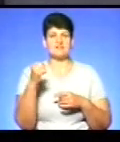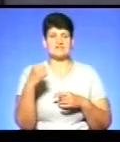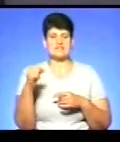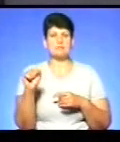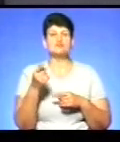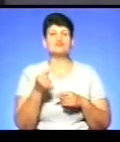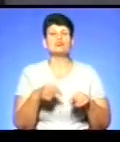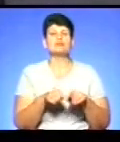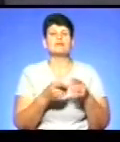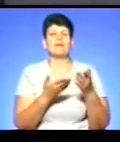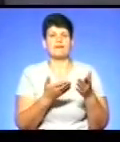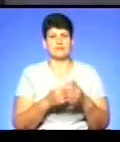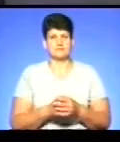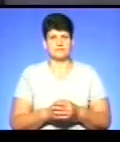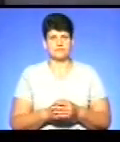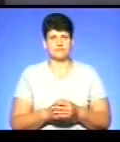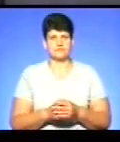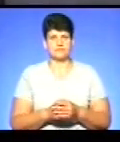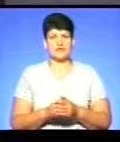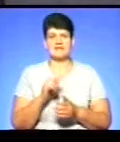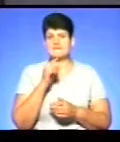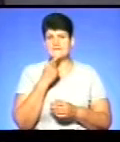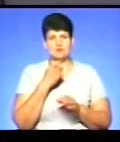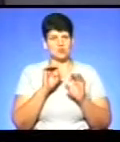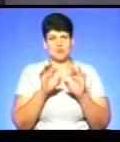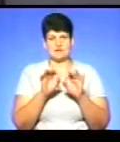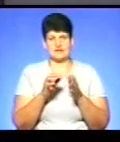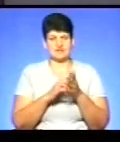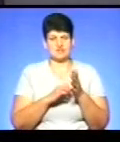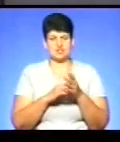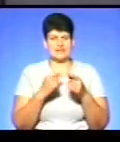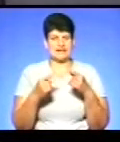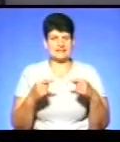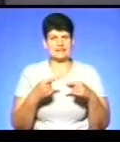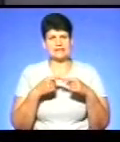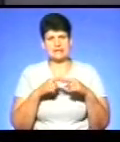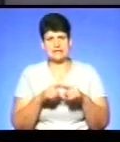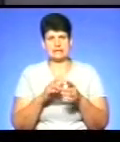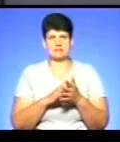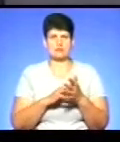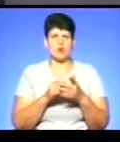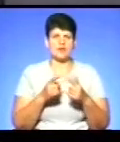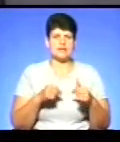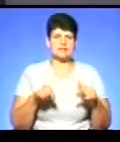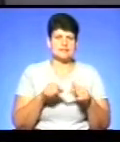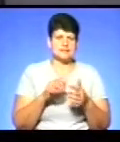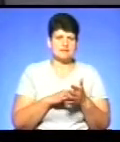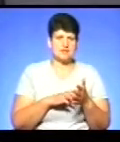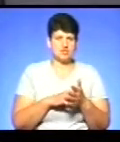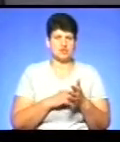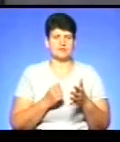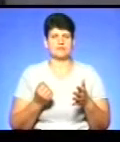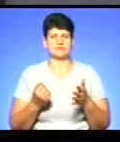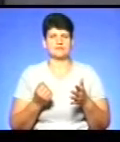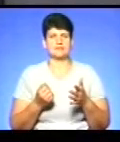Чому саме так? Важко пояснити причини різні. Технічні причини, організаційні причини. Все таки,